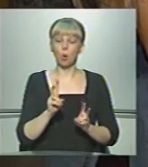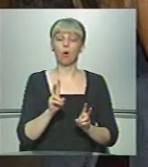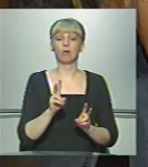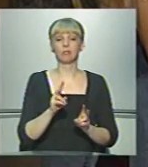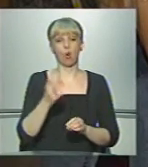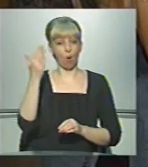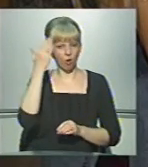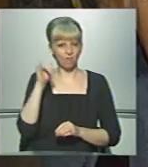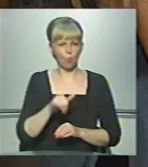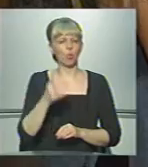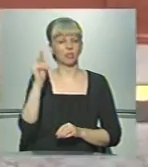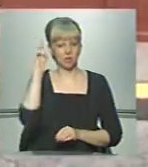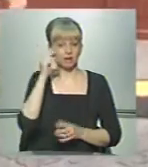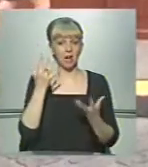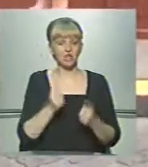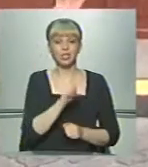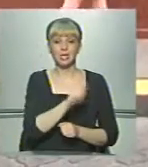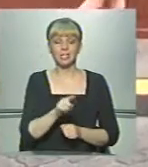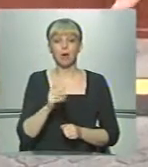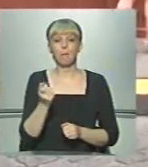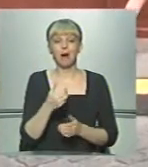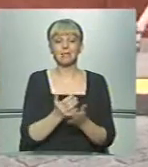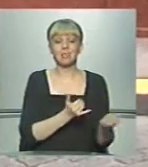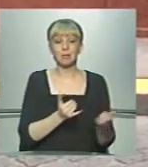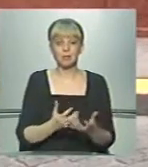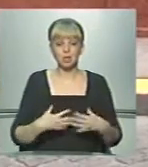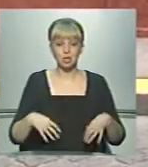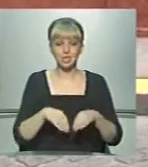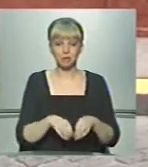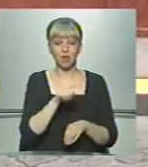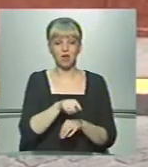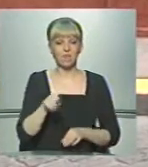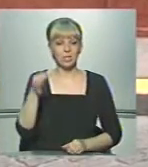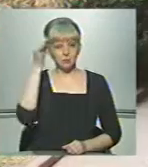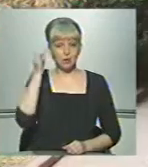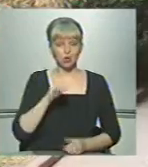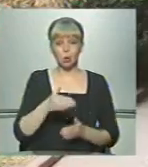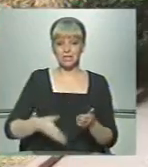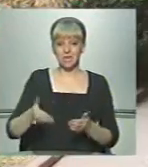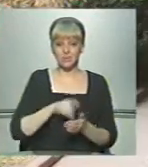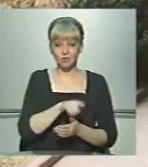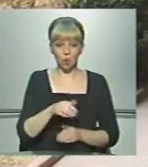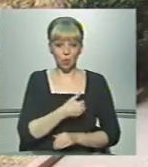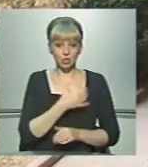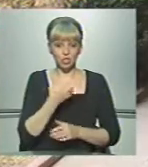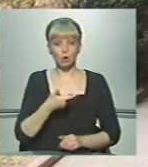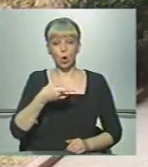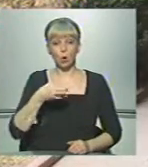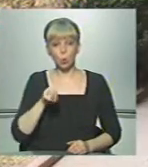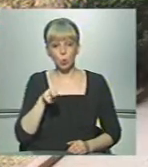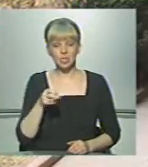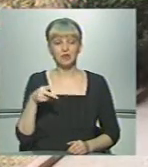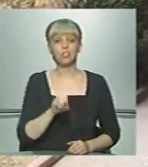кажуть, головою у навчанні, а ще ті, хто із малозабезпечених сімей. Вони пригадують, що скасувати їх хотіли ще у грудні